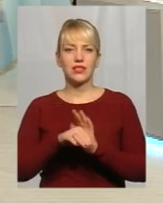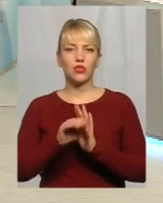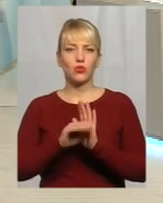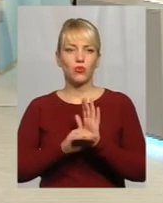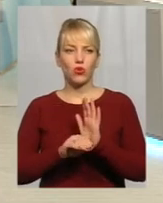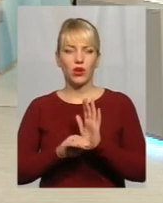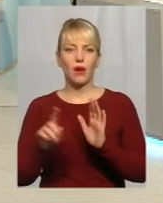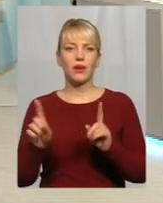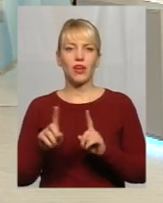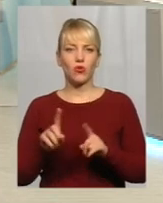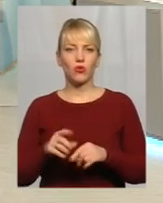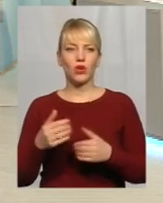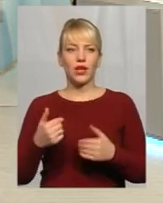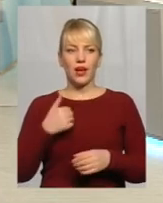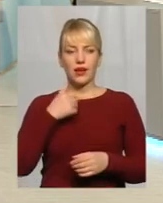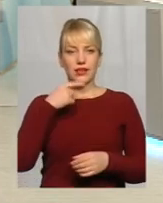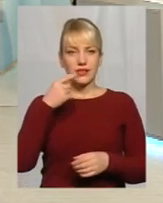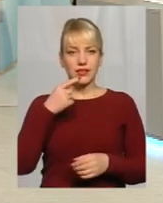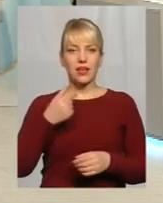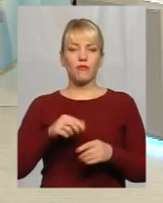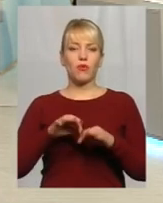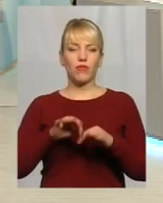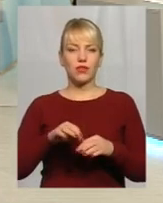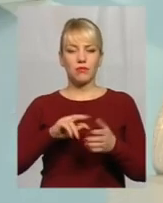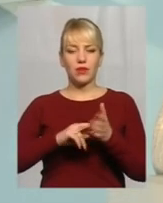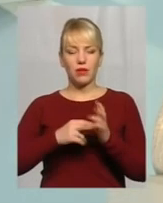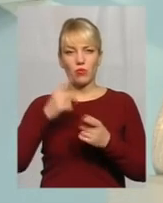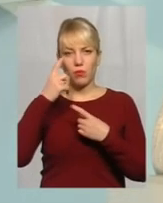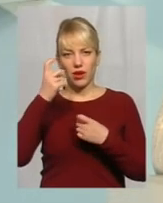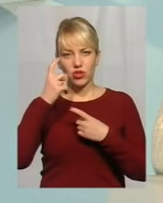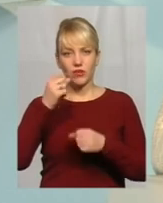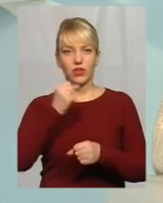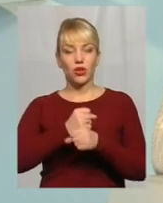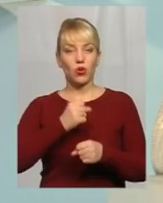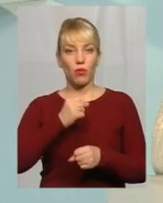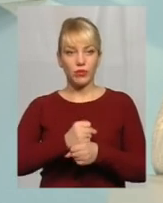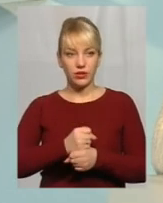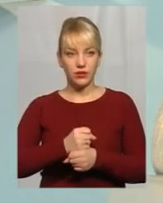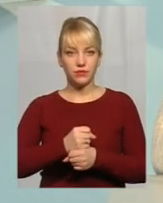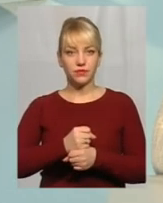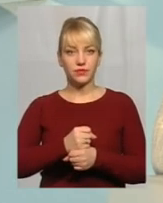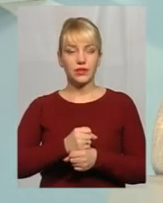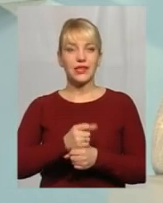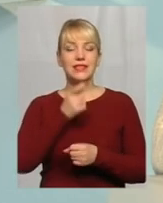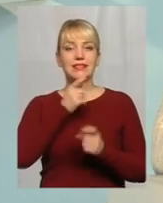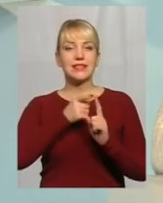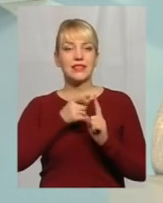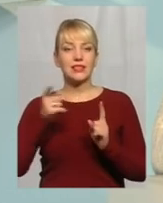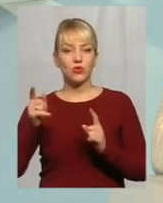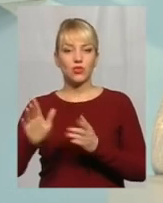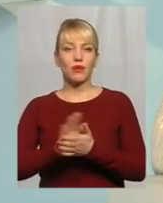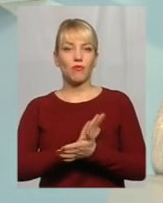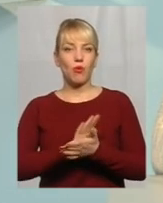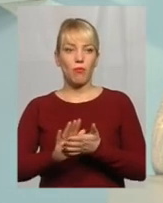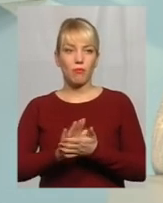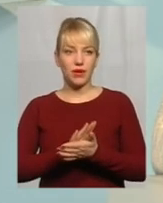яку я казав Проведення планово-попереджувальних робіт, сезонні промивки,